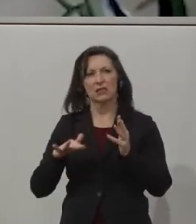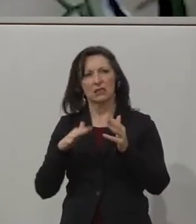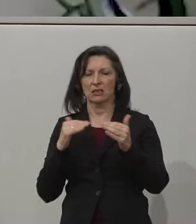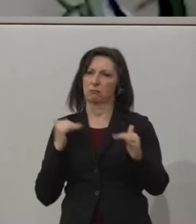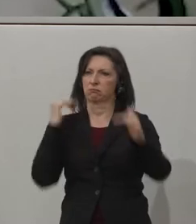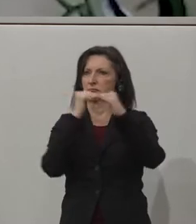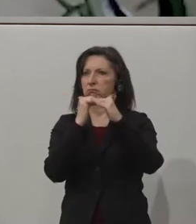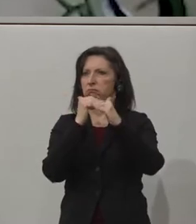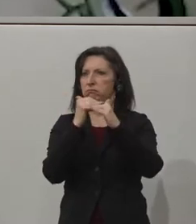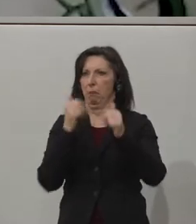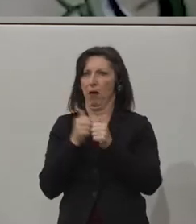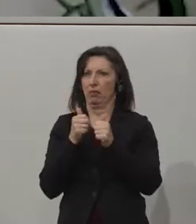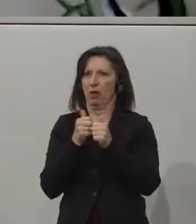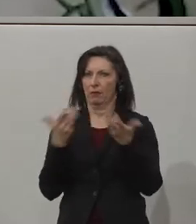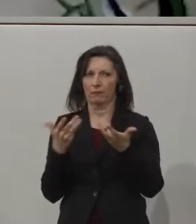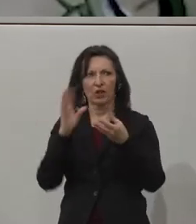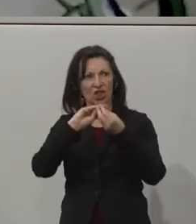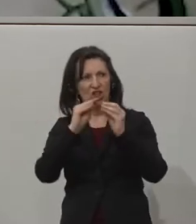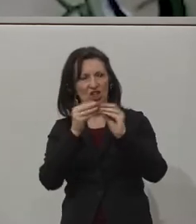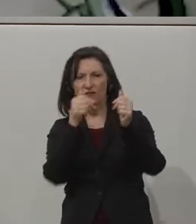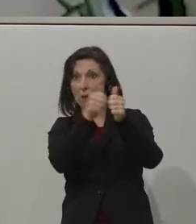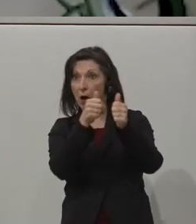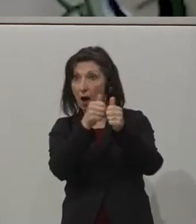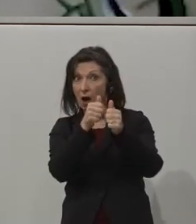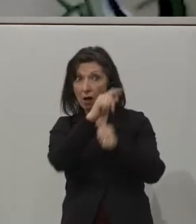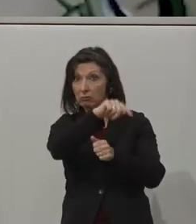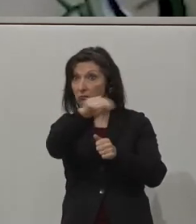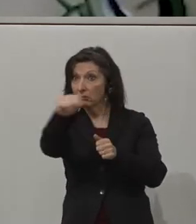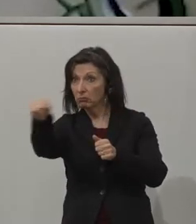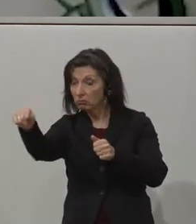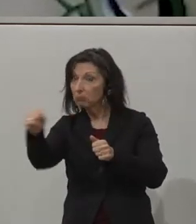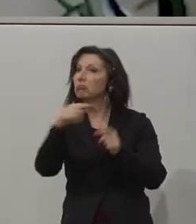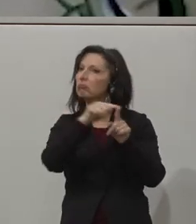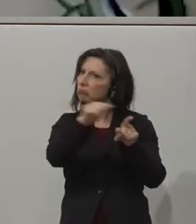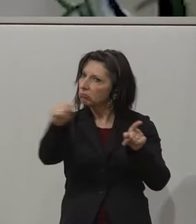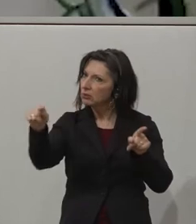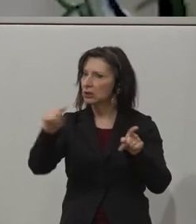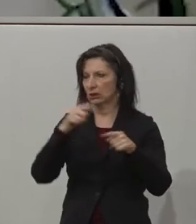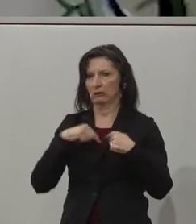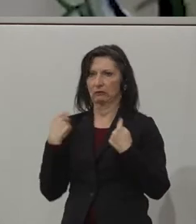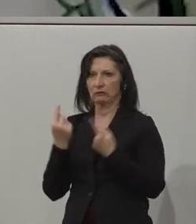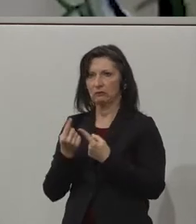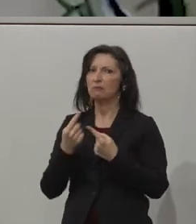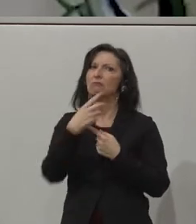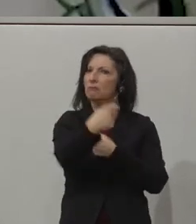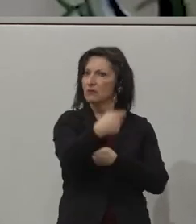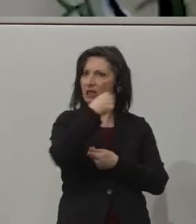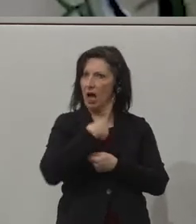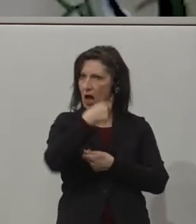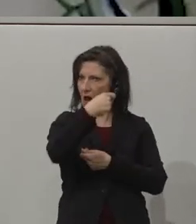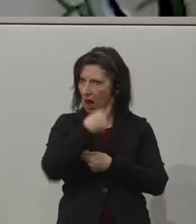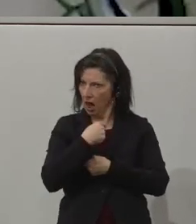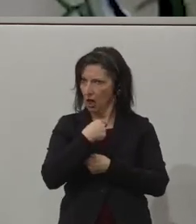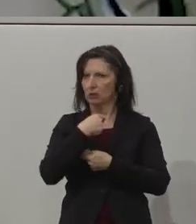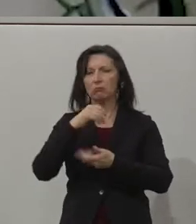fund a number of our activities, along then with philanthropic supports, where